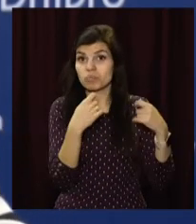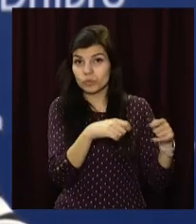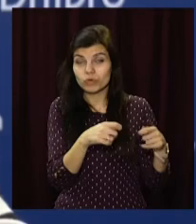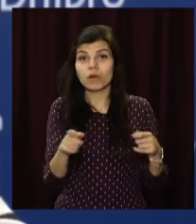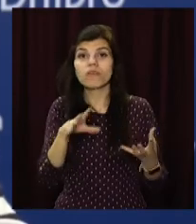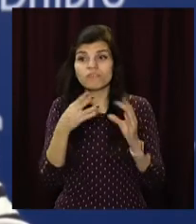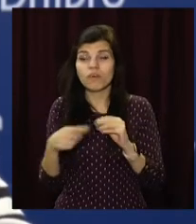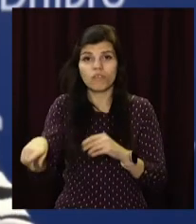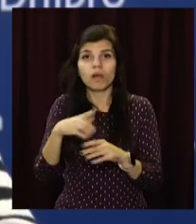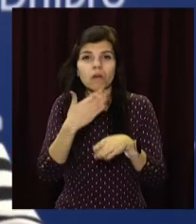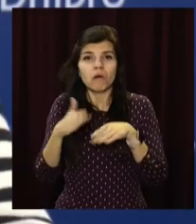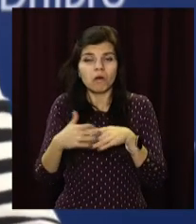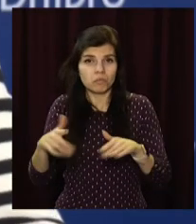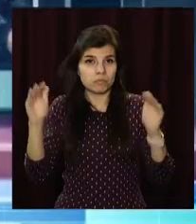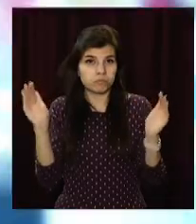призводить до їх знищення.